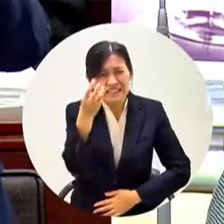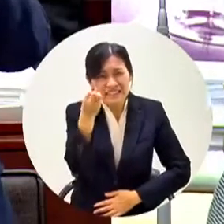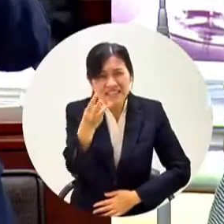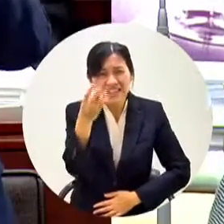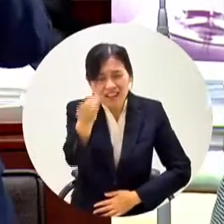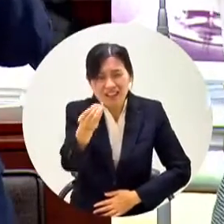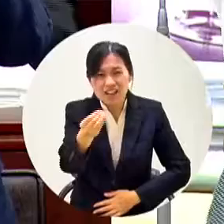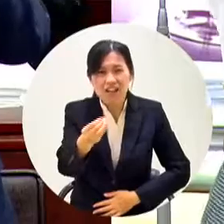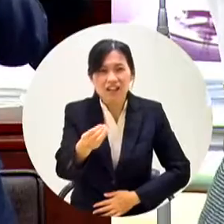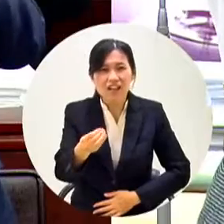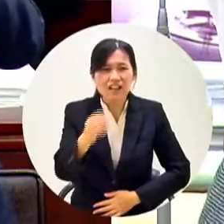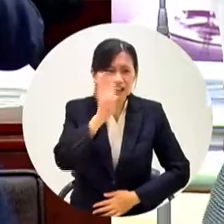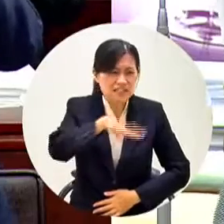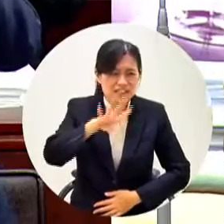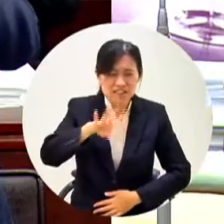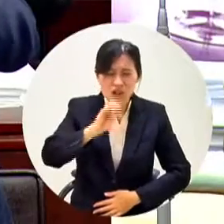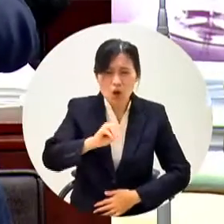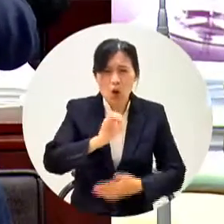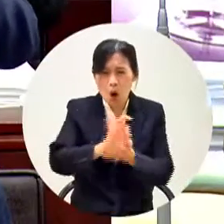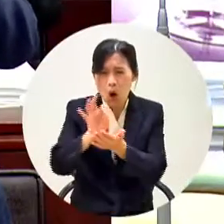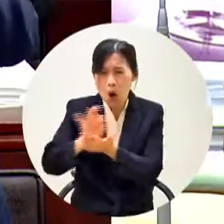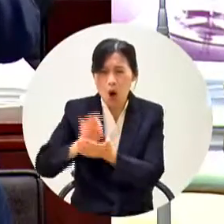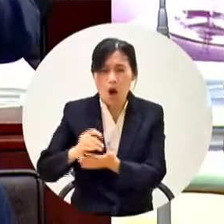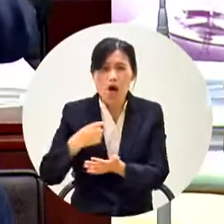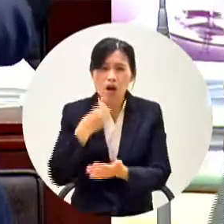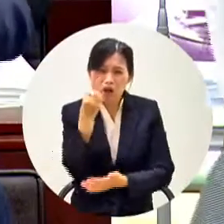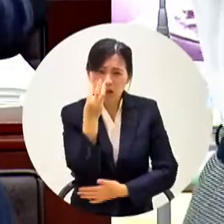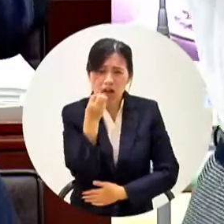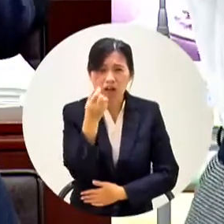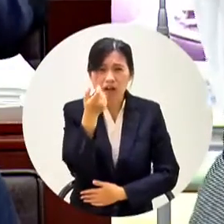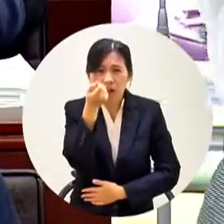千都要這樣燒掉了我跟你要個三百萬補學